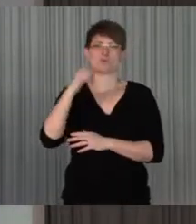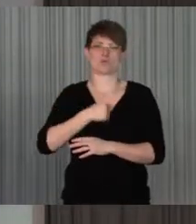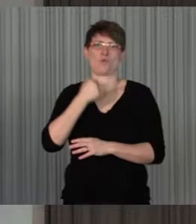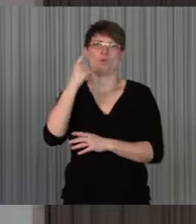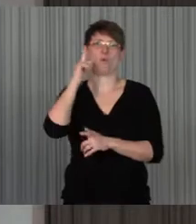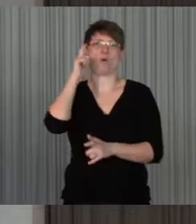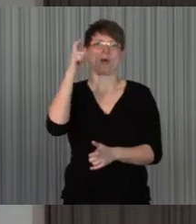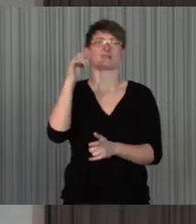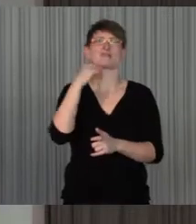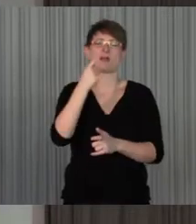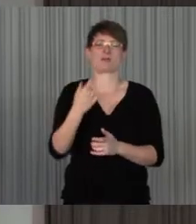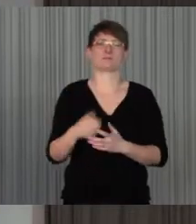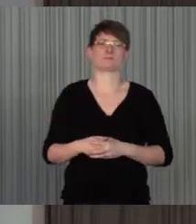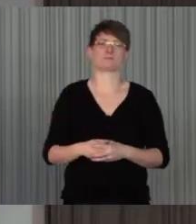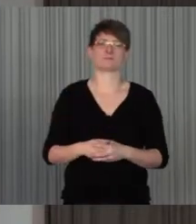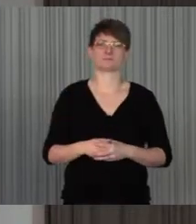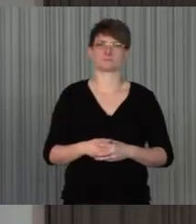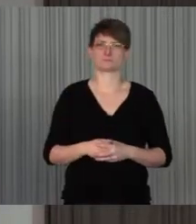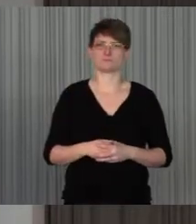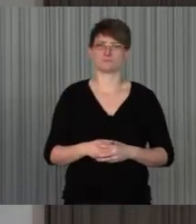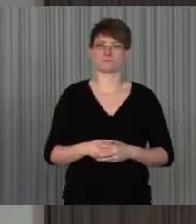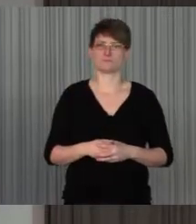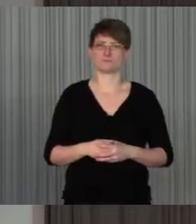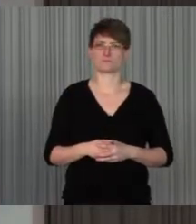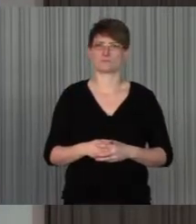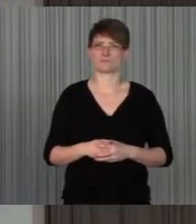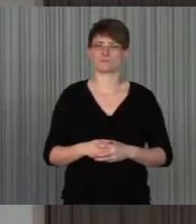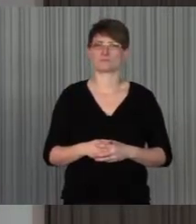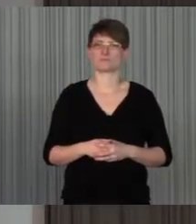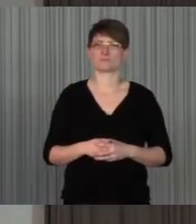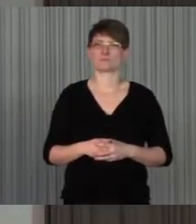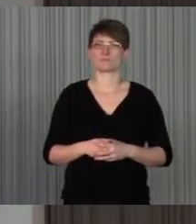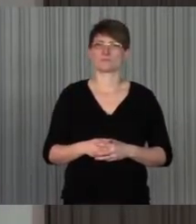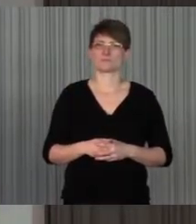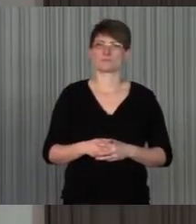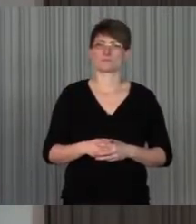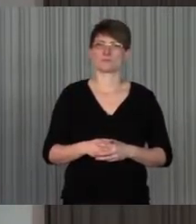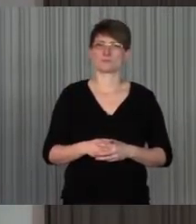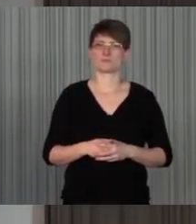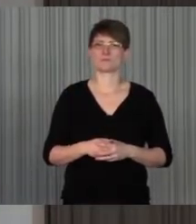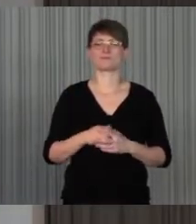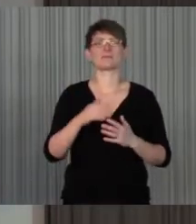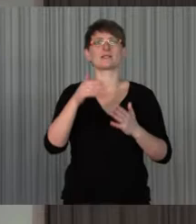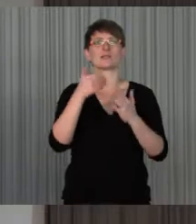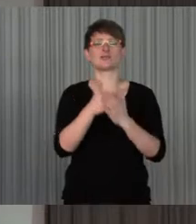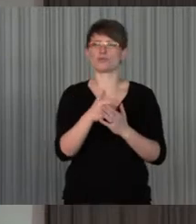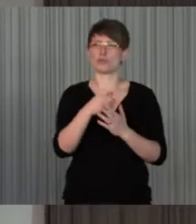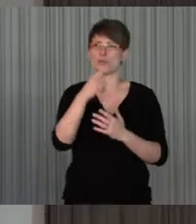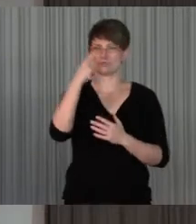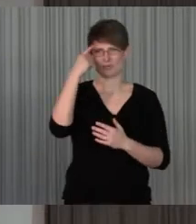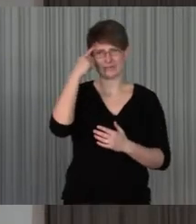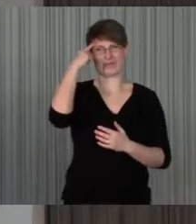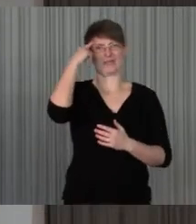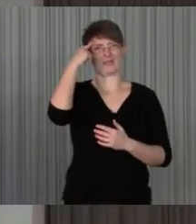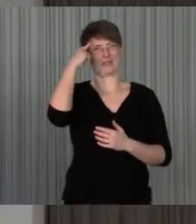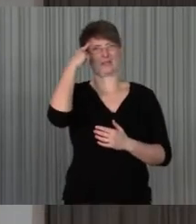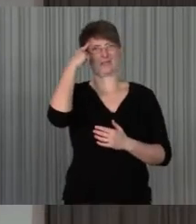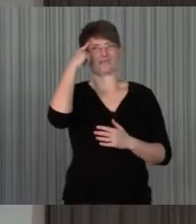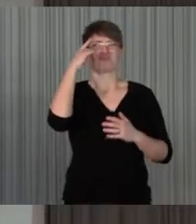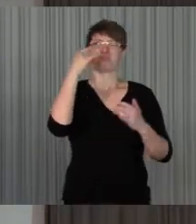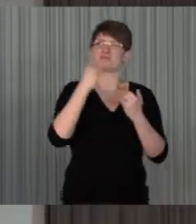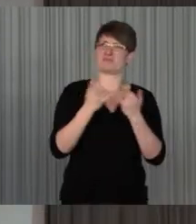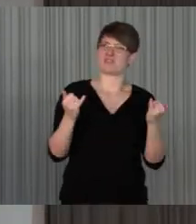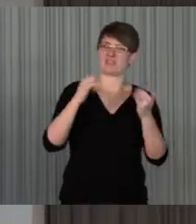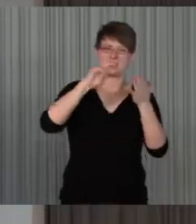angesprochen. Also so zu denken, wie ist